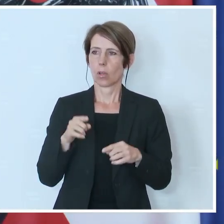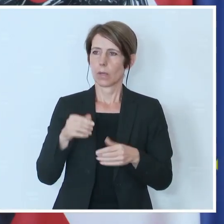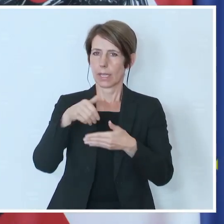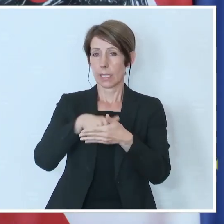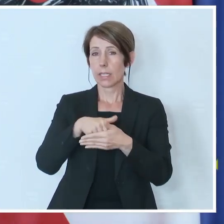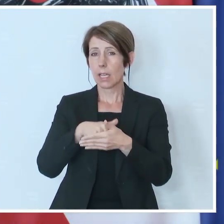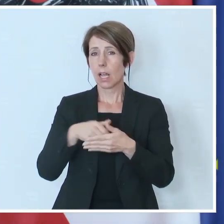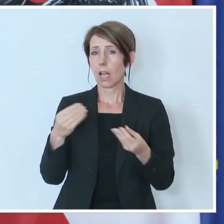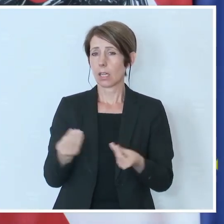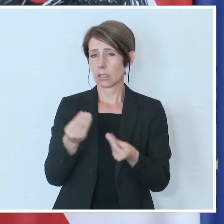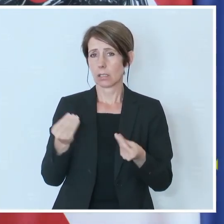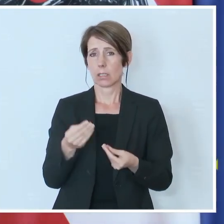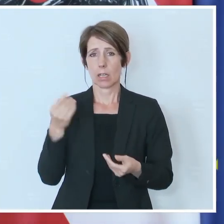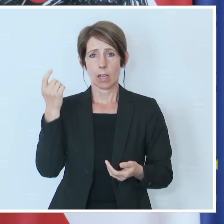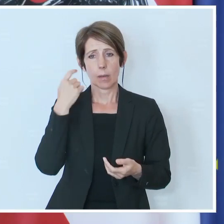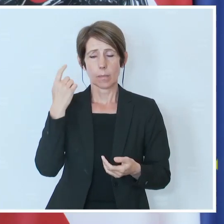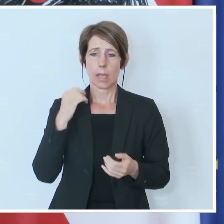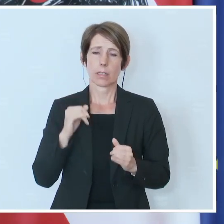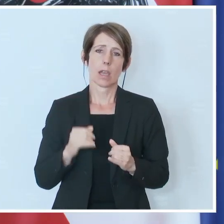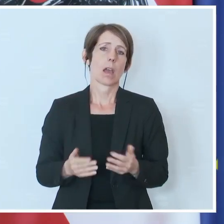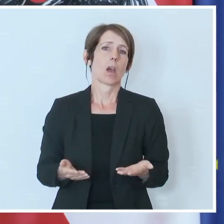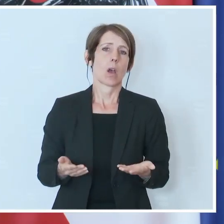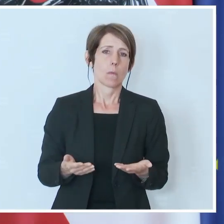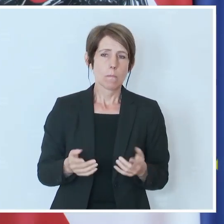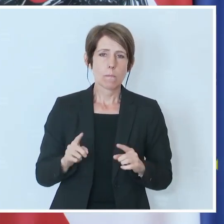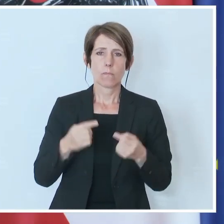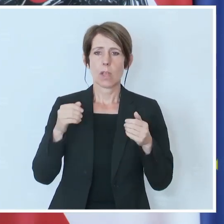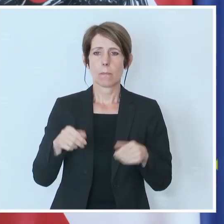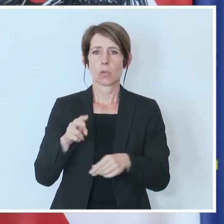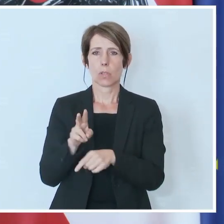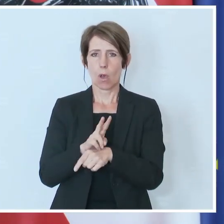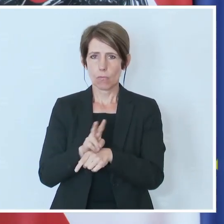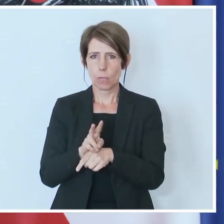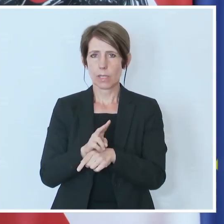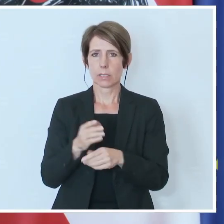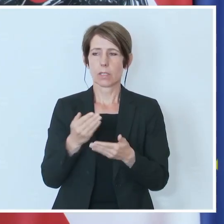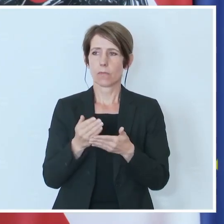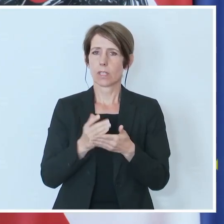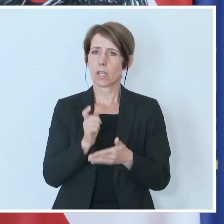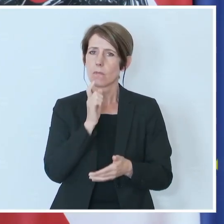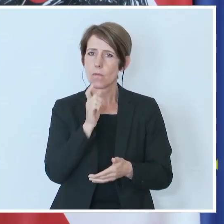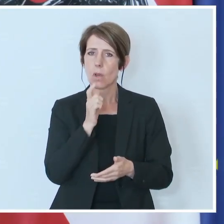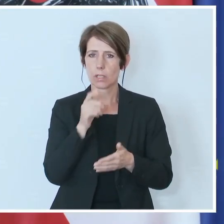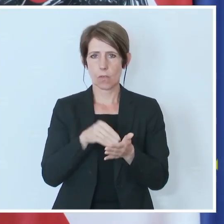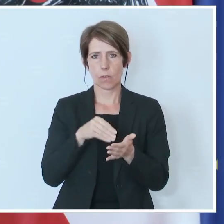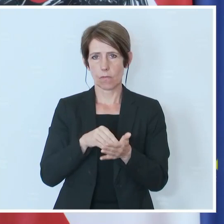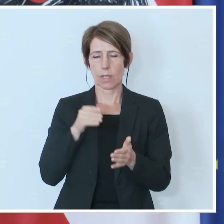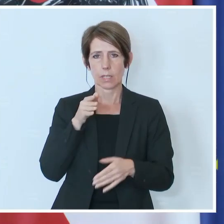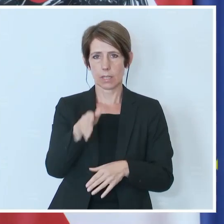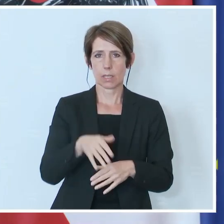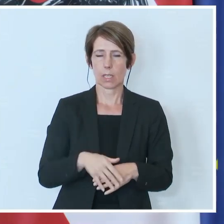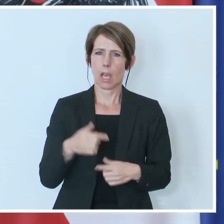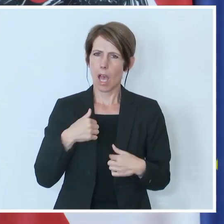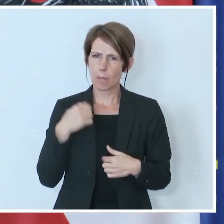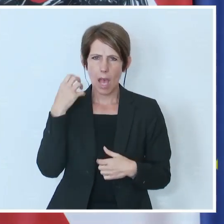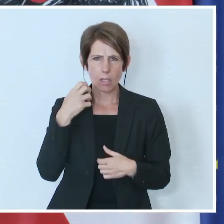würde ich schon meinen, dass wir aufpassen müssen, welche Wordings wir hier da verwenden. weiß nicht, ob ich das Akustische richtig